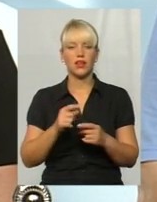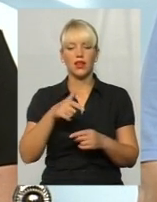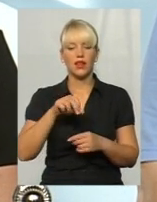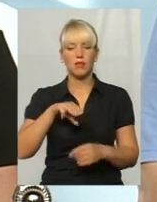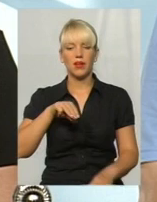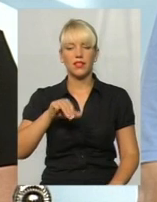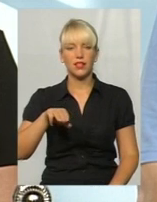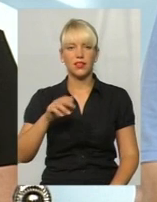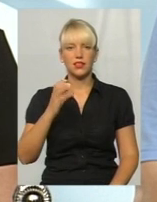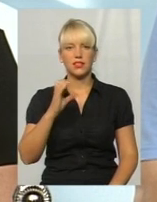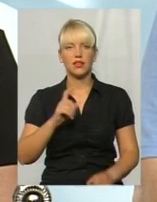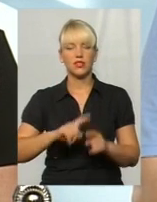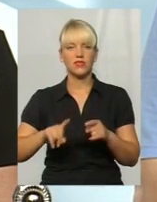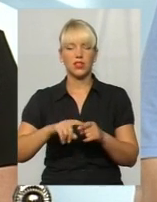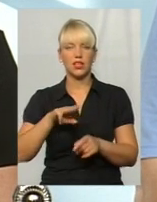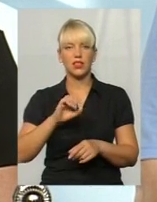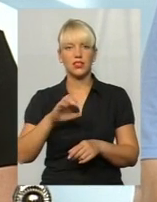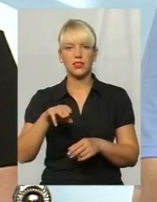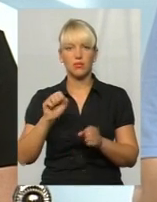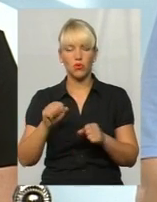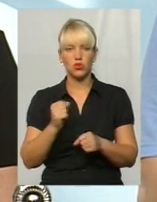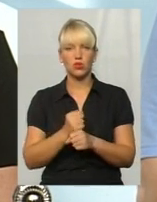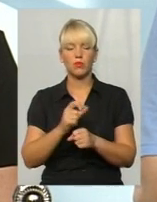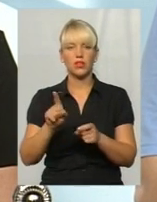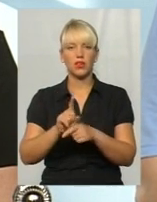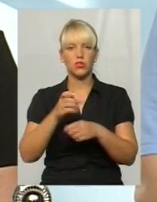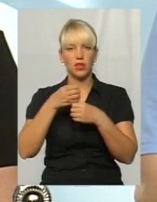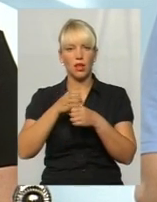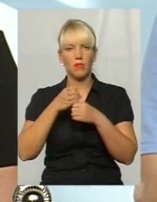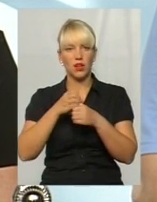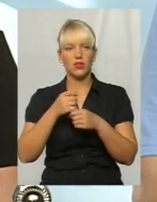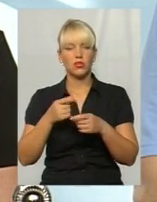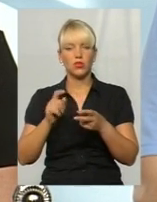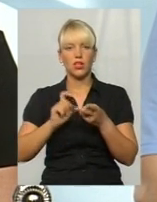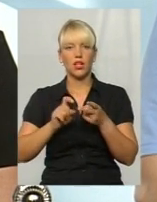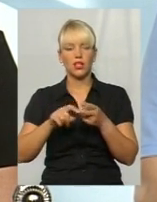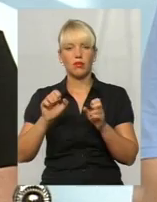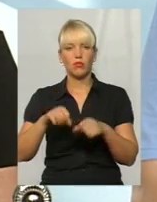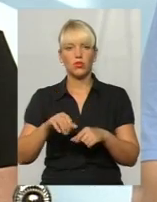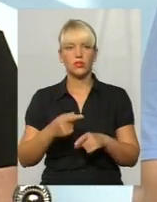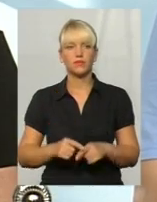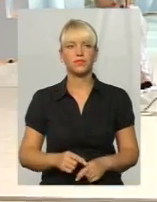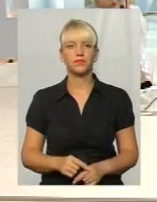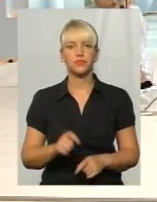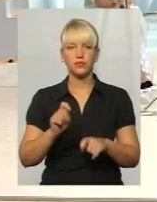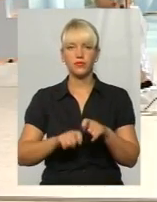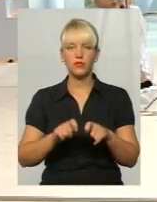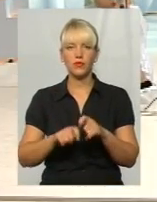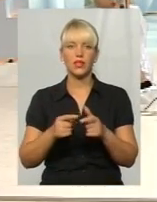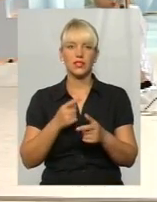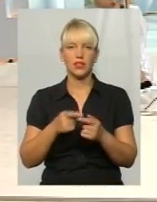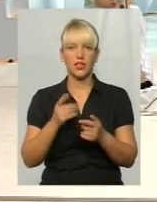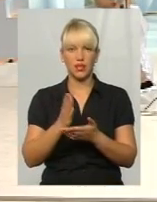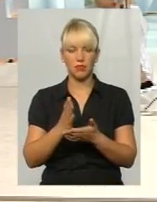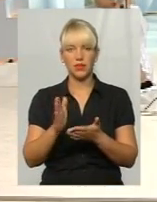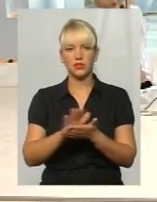можна провести як швидкими тестами, так і лабораторними аналізами виявлення цих антитіл. Чи це є безкоштовна